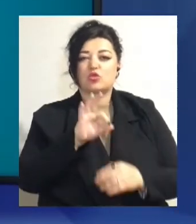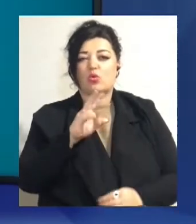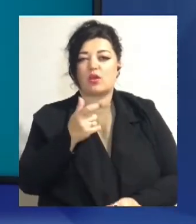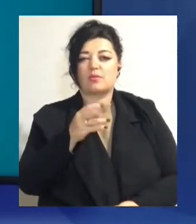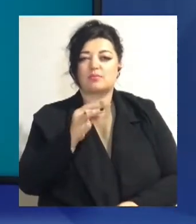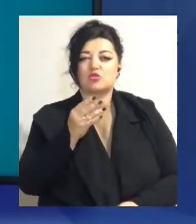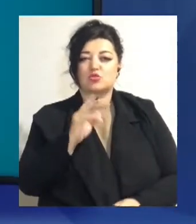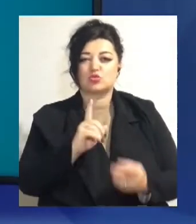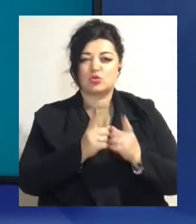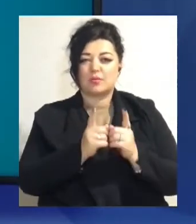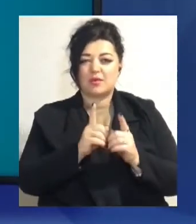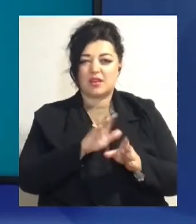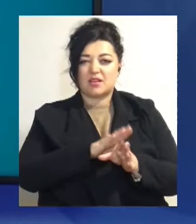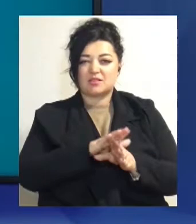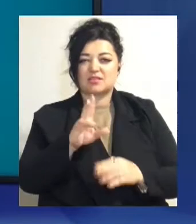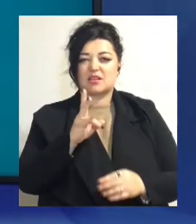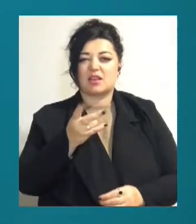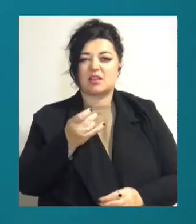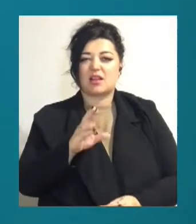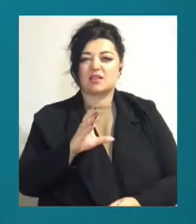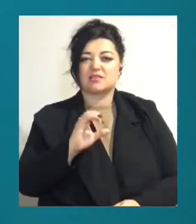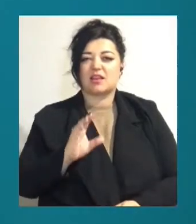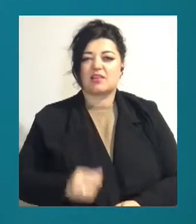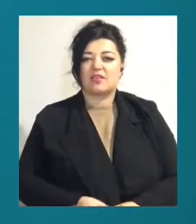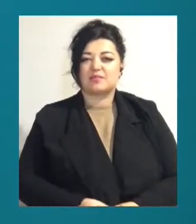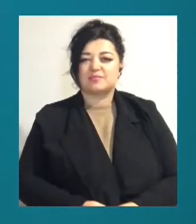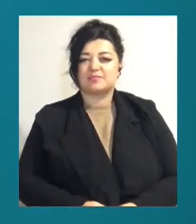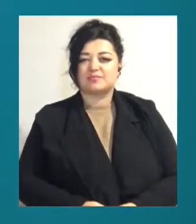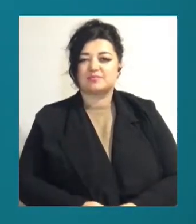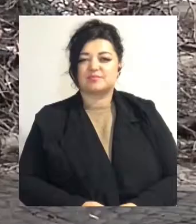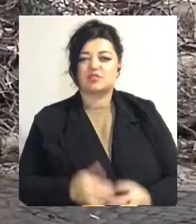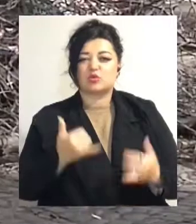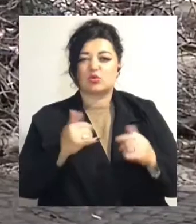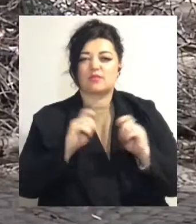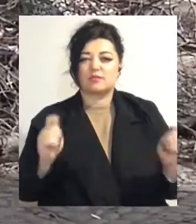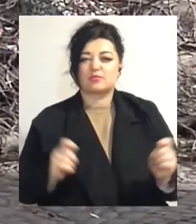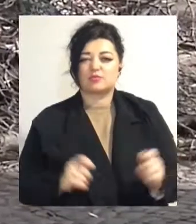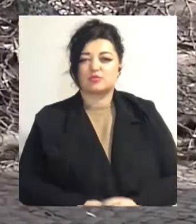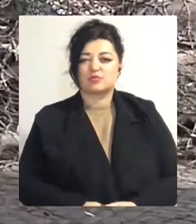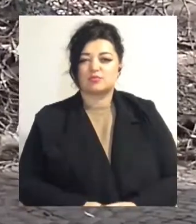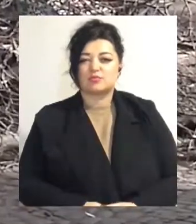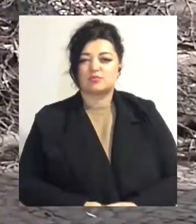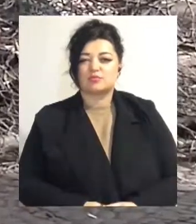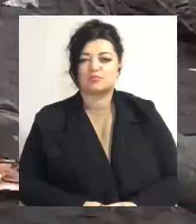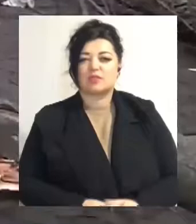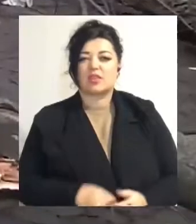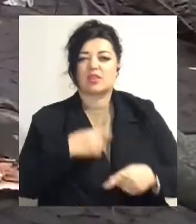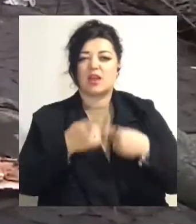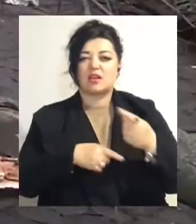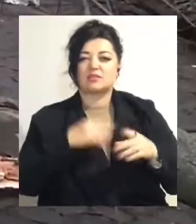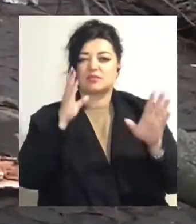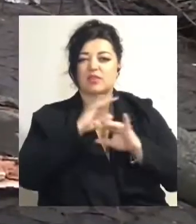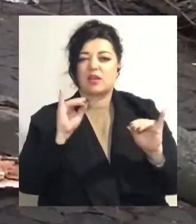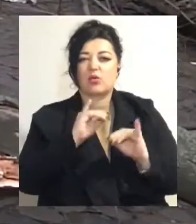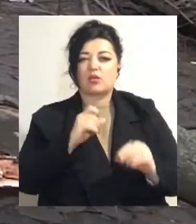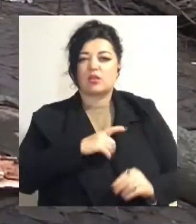Міщук. Сурдопереклас дійснює Наталя Сергєєва. Сьогодні у випуску. Наслідки негоди на Одещині.